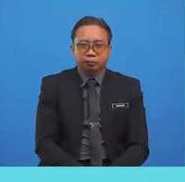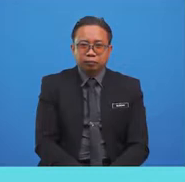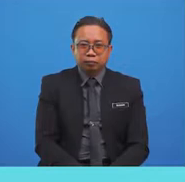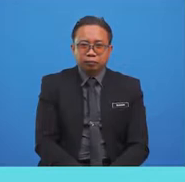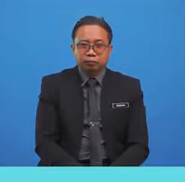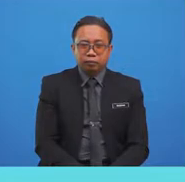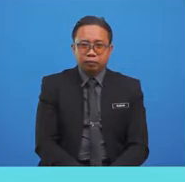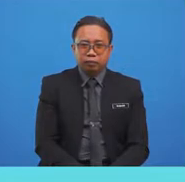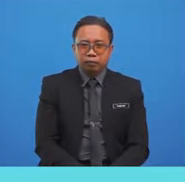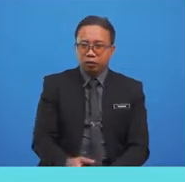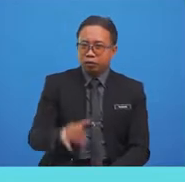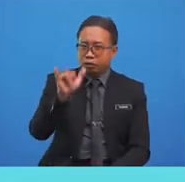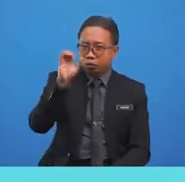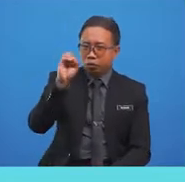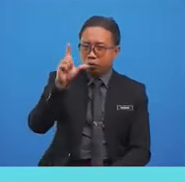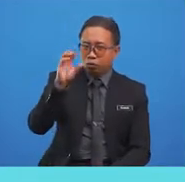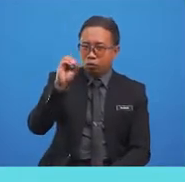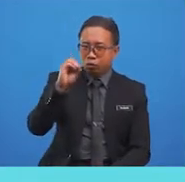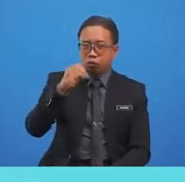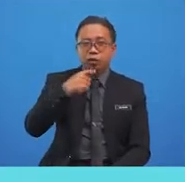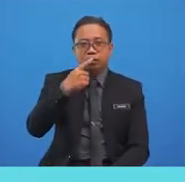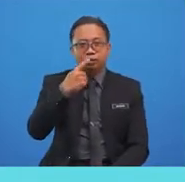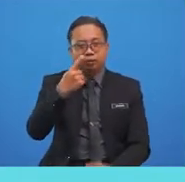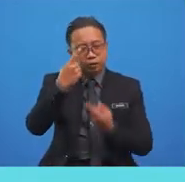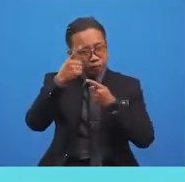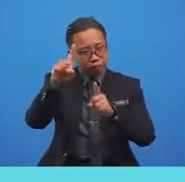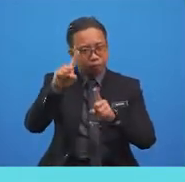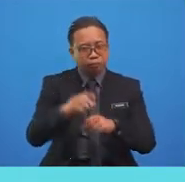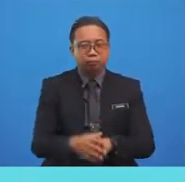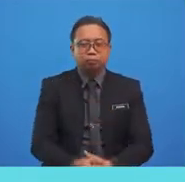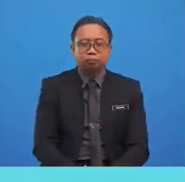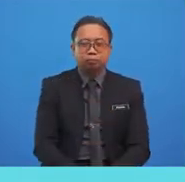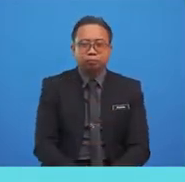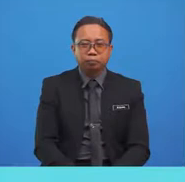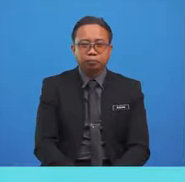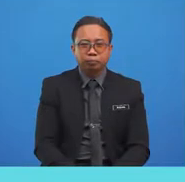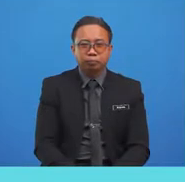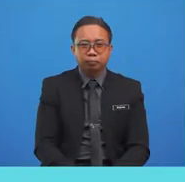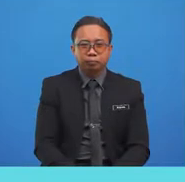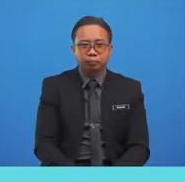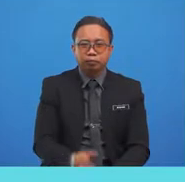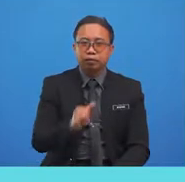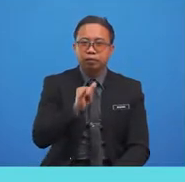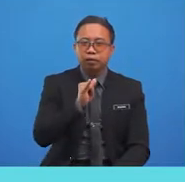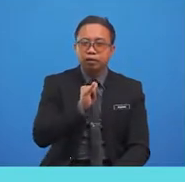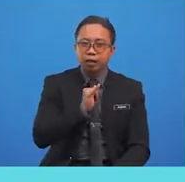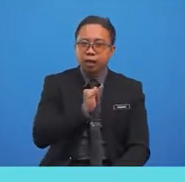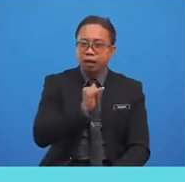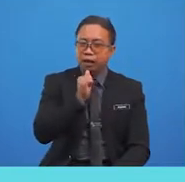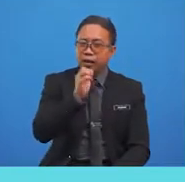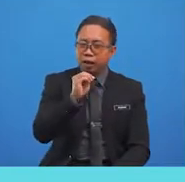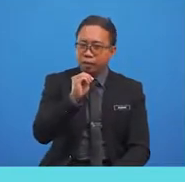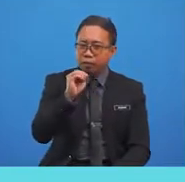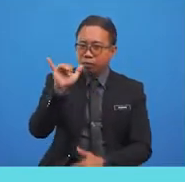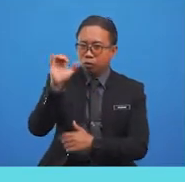Here is what YOLO has written for us. Now I'm going to read it out for you. So I am YOLO.